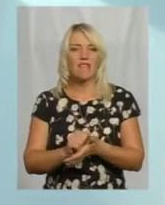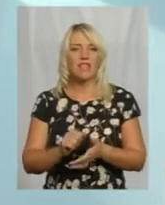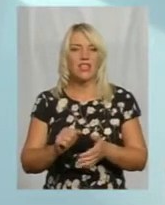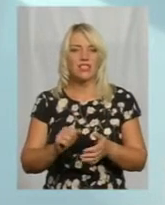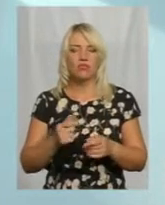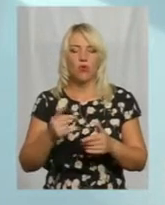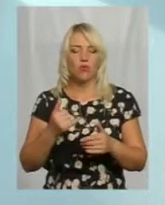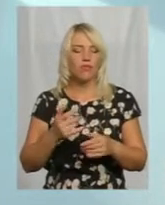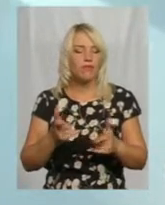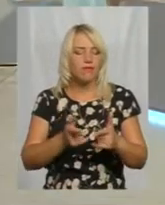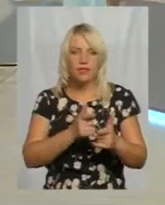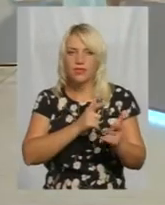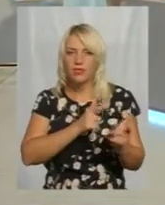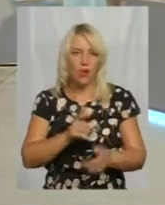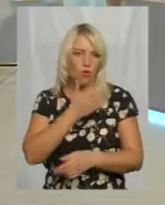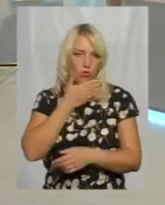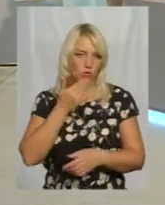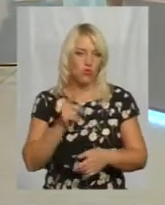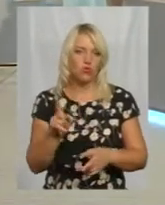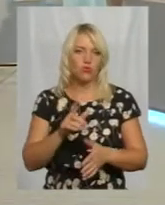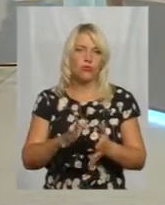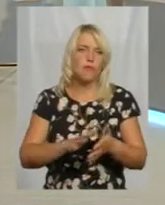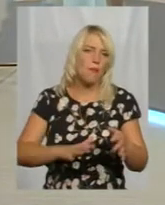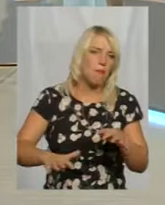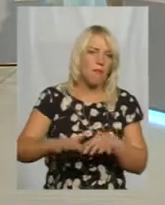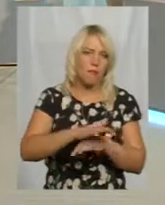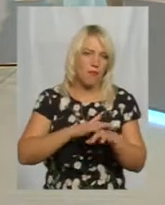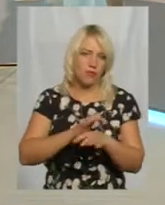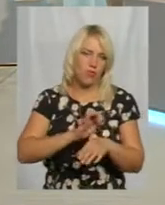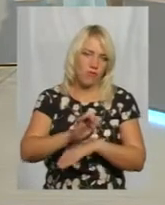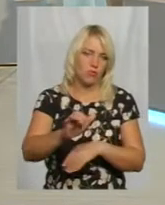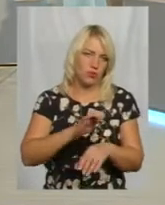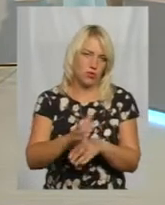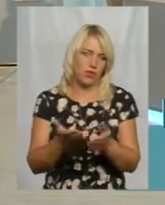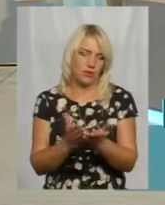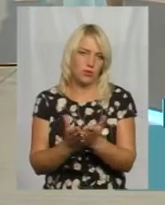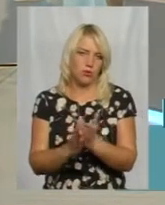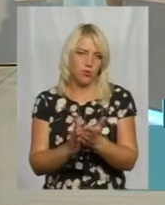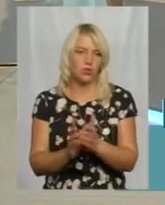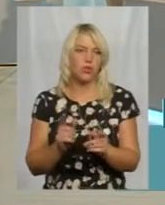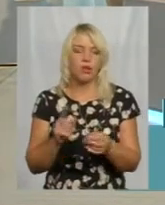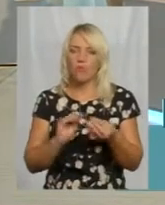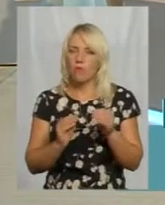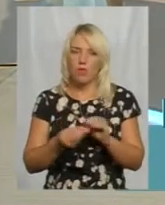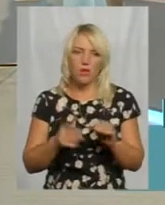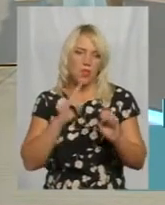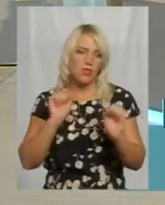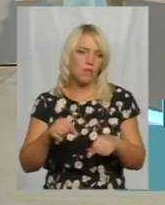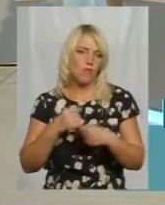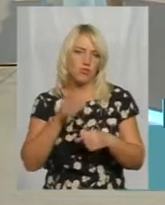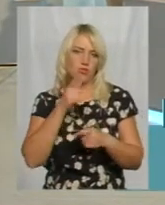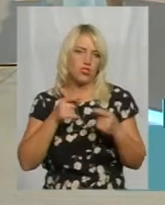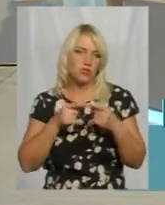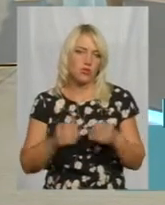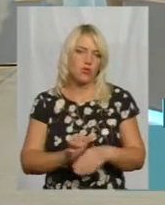такої маси кількості підручників. Це саме найбільше такими є проблемами, які є в тому, що неможливо вчасно доставити